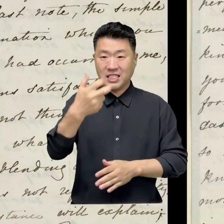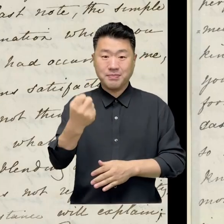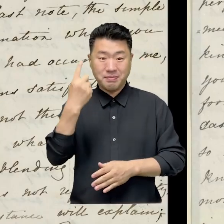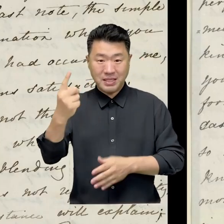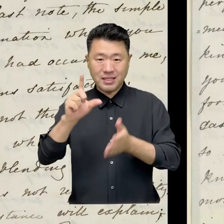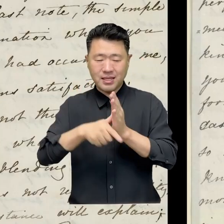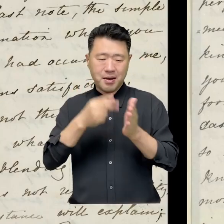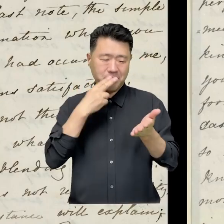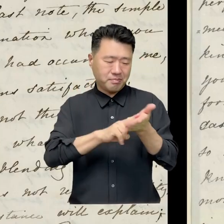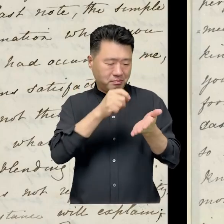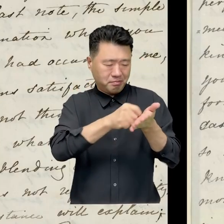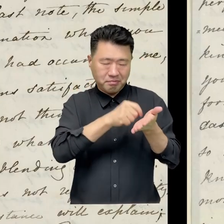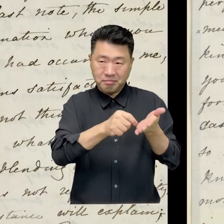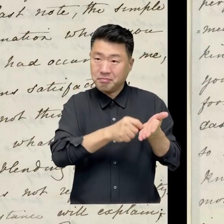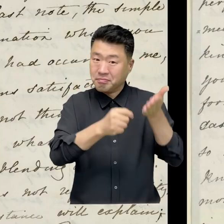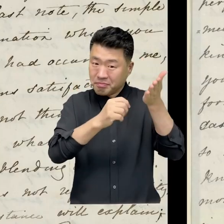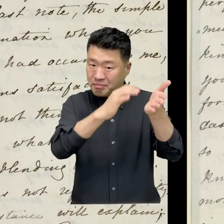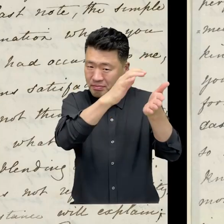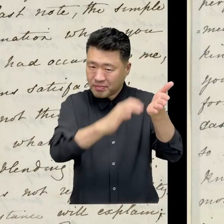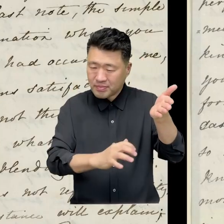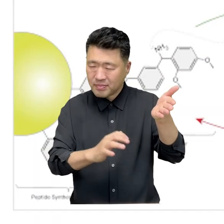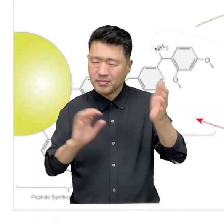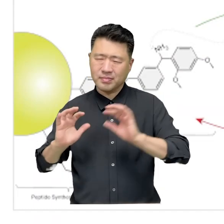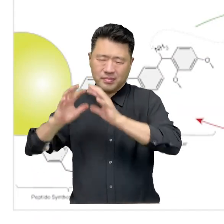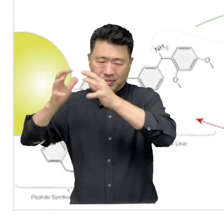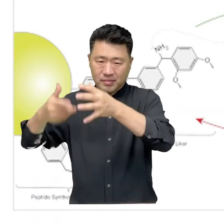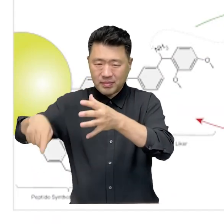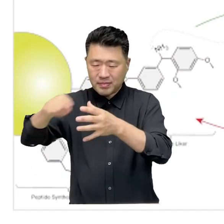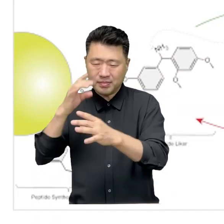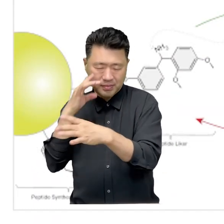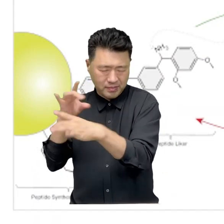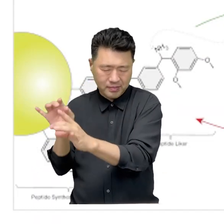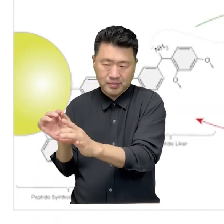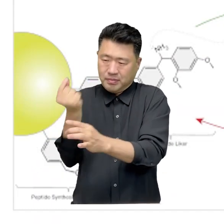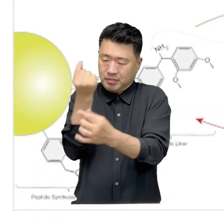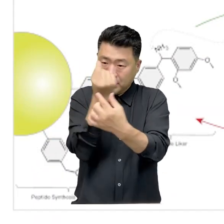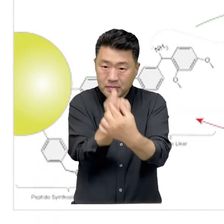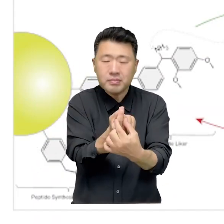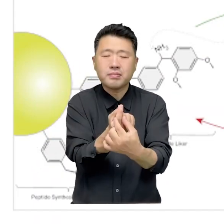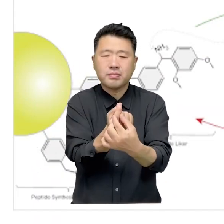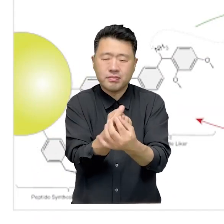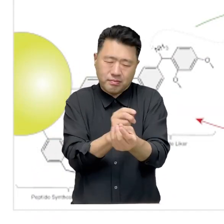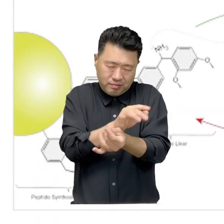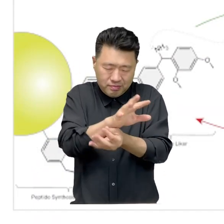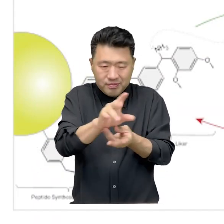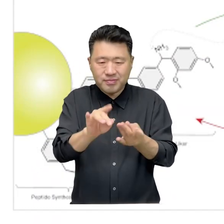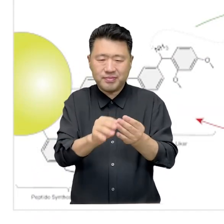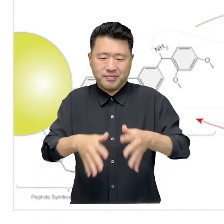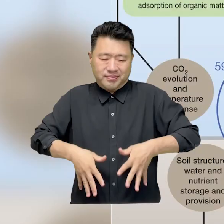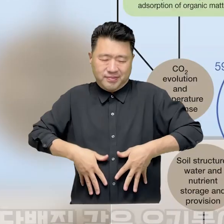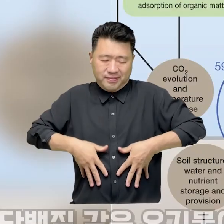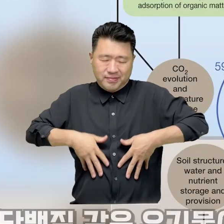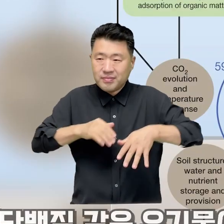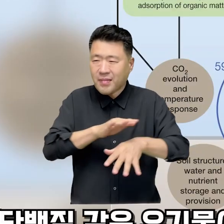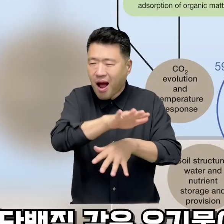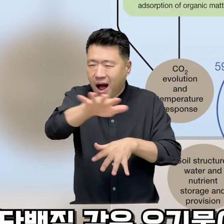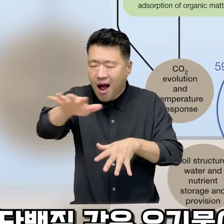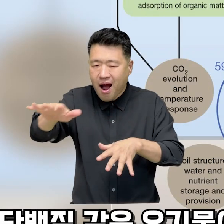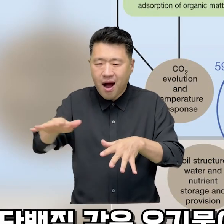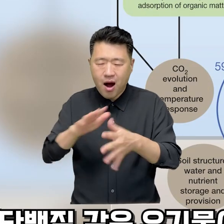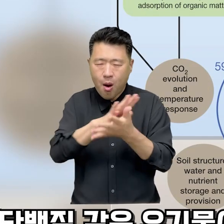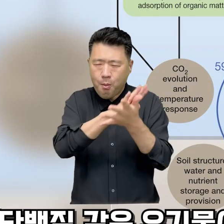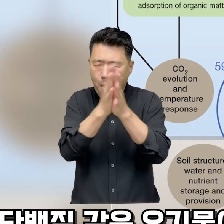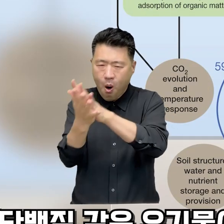1871년, 한 편지에서 다윈은 초기 지구에서 단백질 같은 유기물이 합성된 후 따뜻한